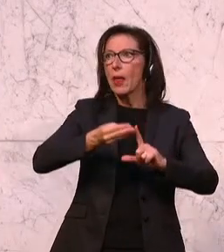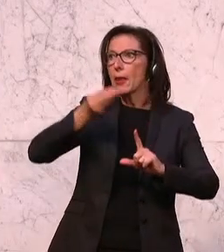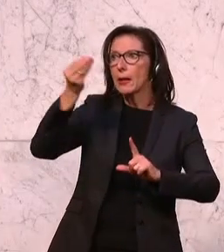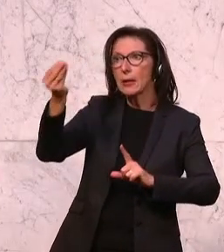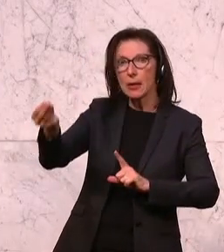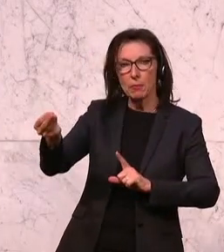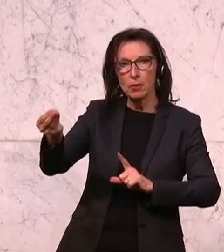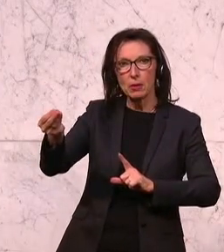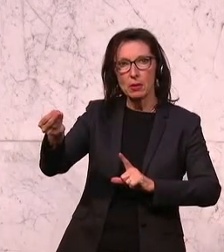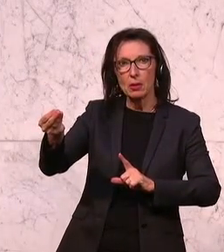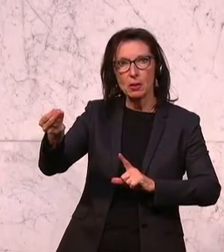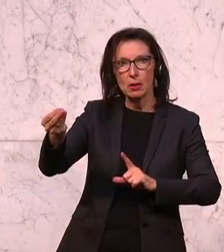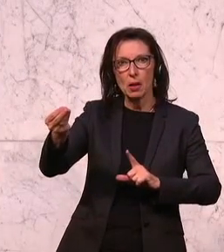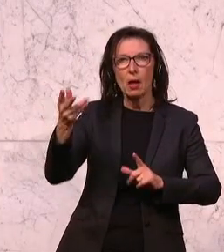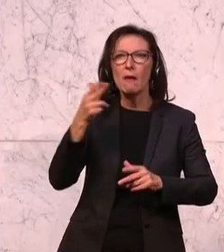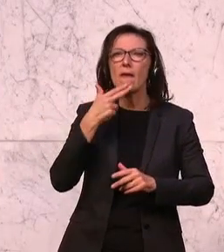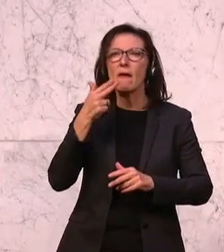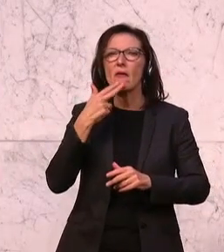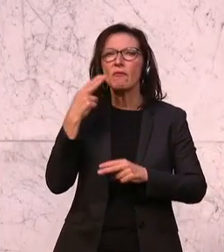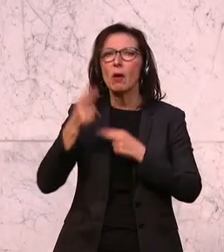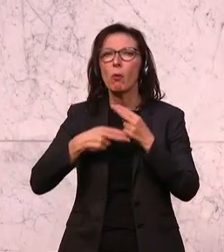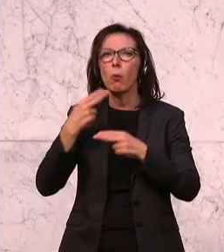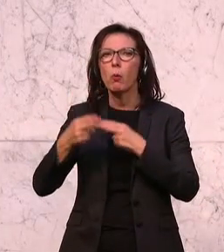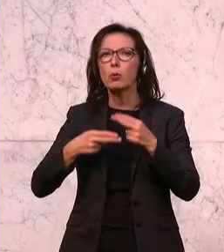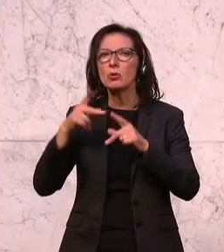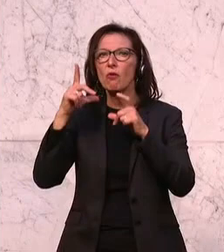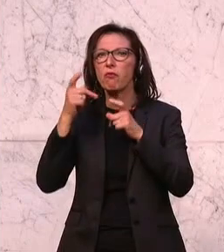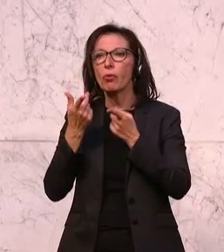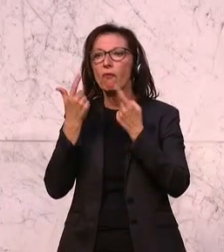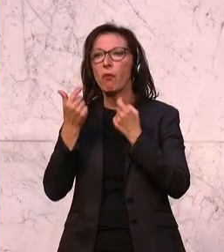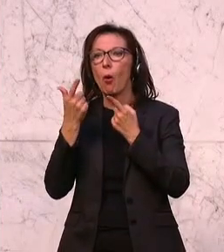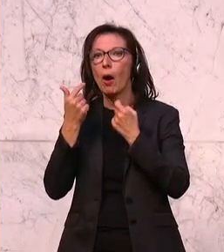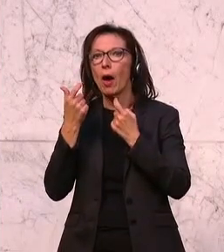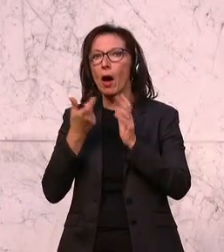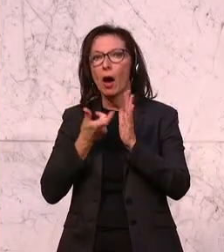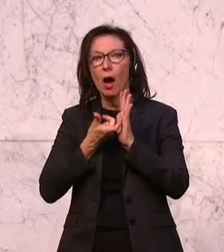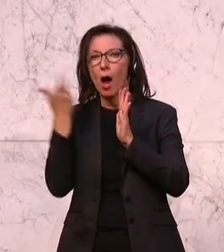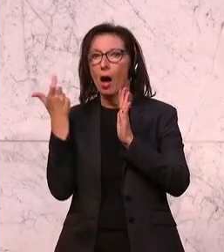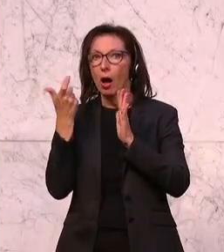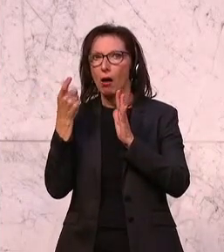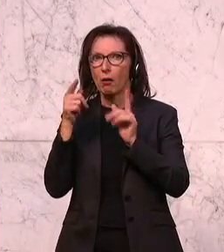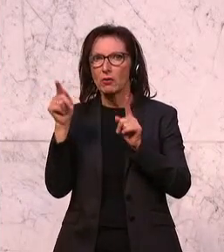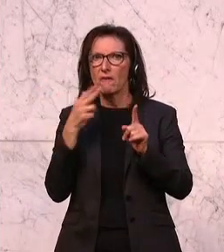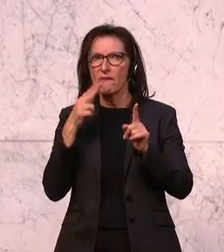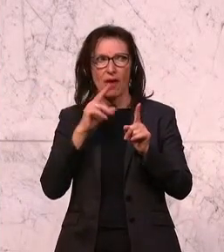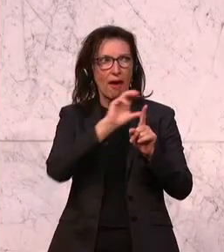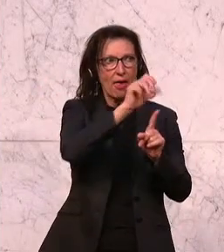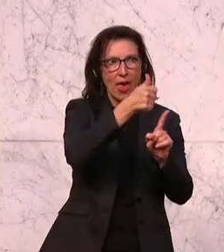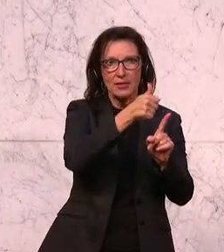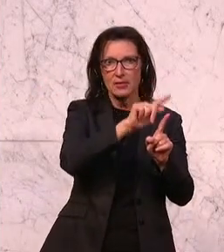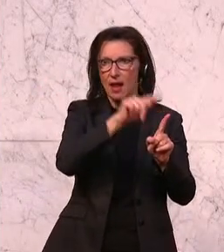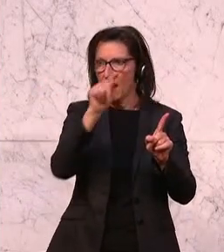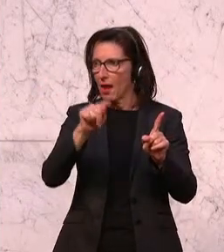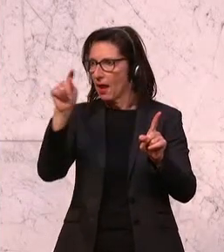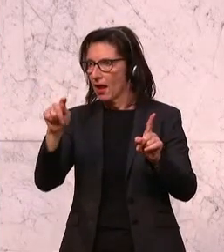wer verfolgt die Kette dieser Bilder, wo sie hergekommen sind, wie sie weitergeschickt worden sind und wie